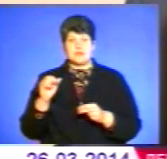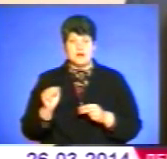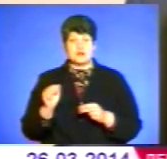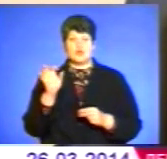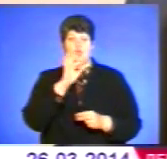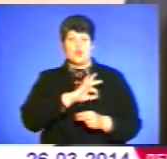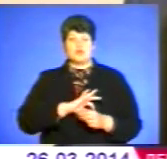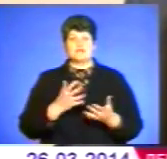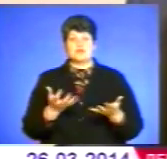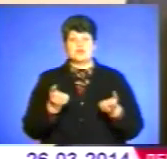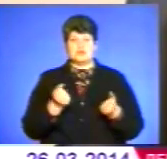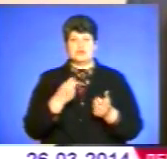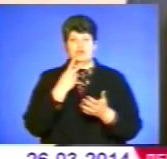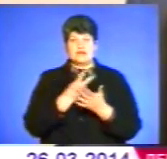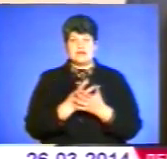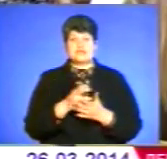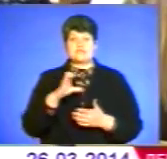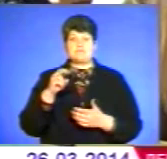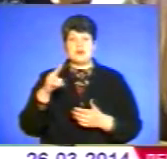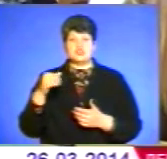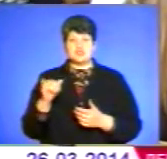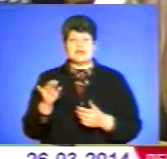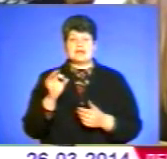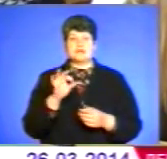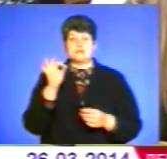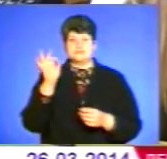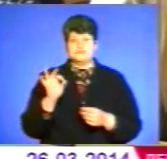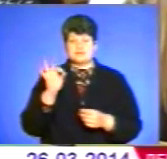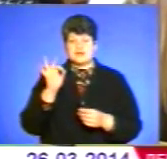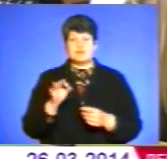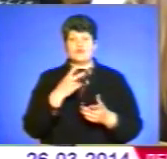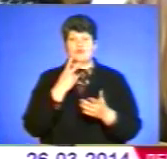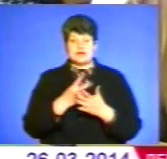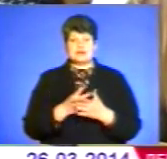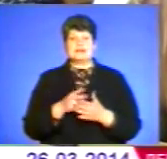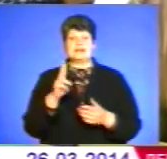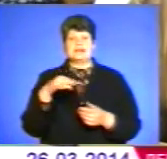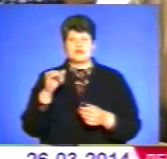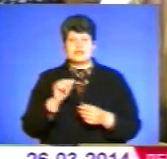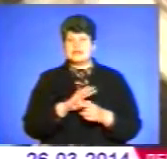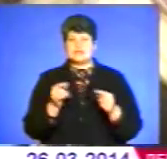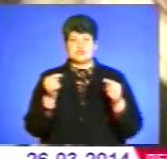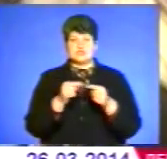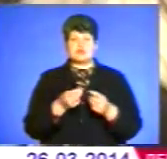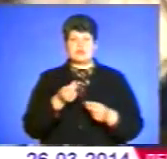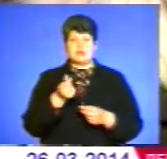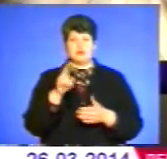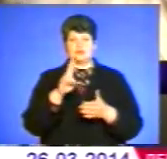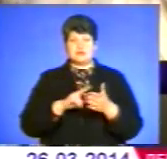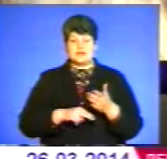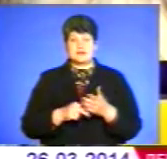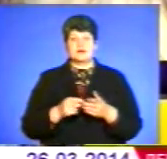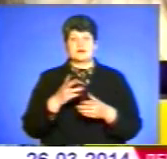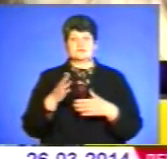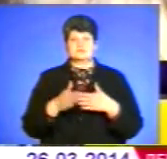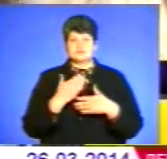які вони отримали у вигляді спадщини і девітентів. За ухилення від декларування доходів та несвоєчасну сплату податків карають адміністративними